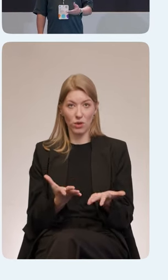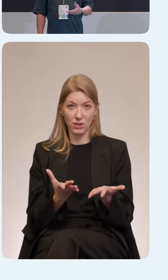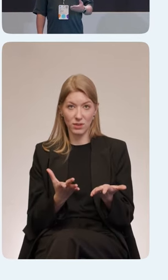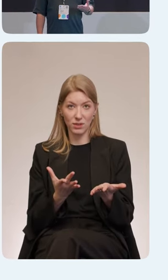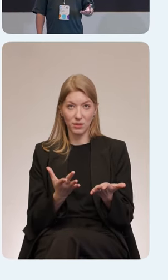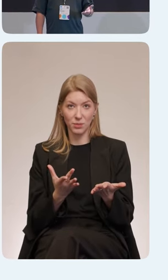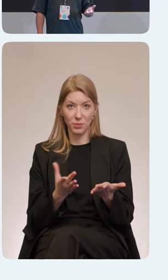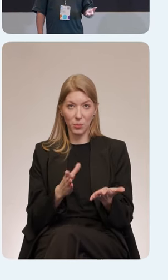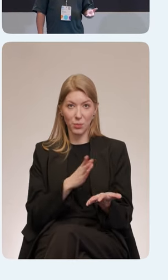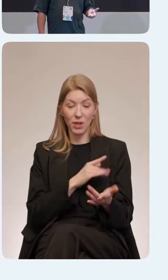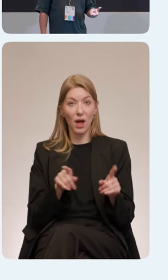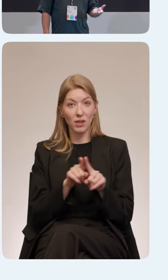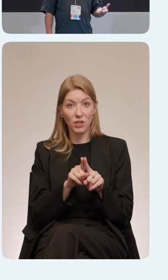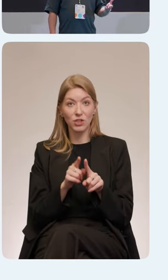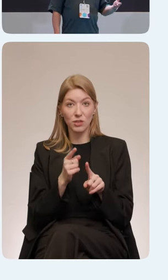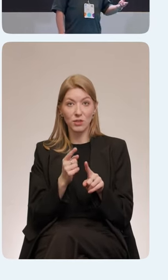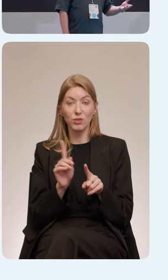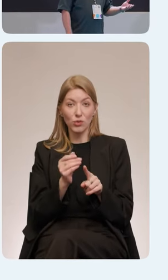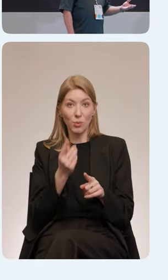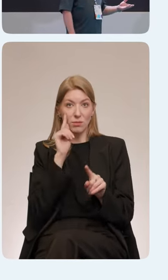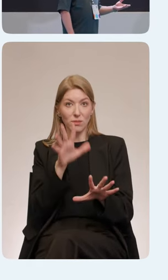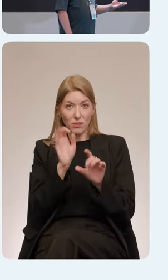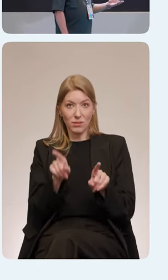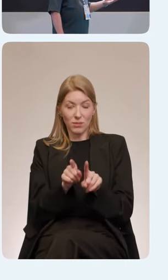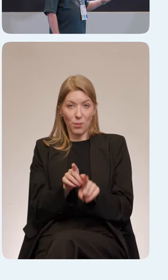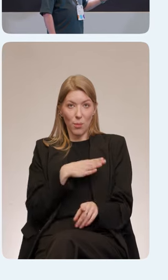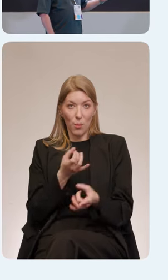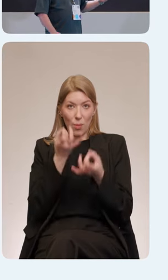в эту разметку тоже достаточно просто, потому что когда у вас